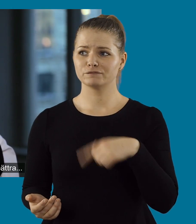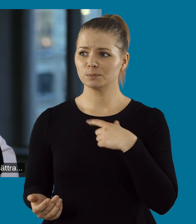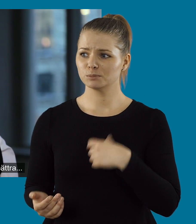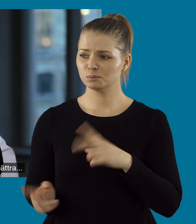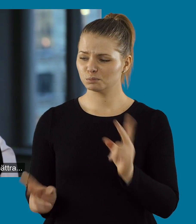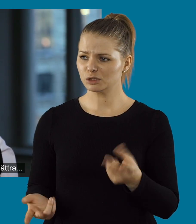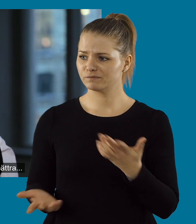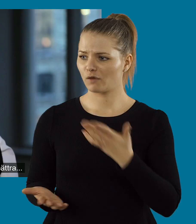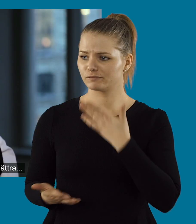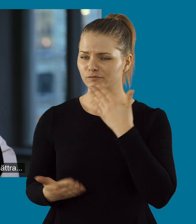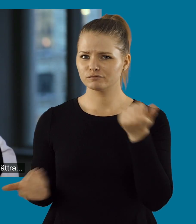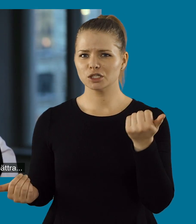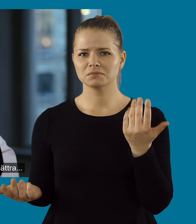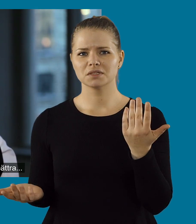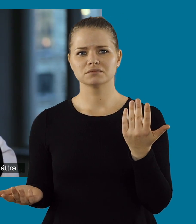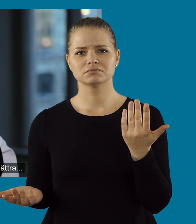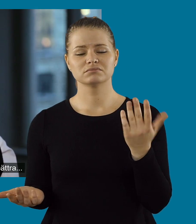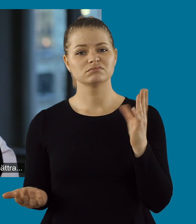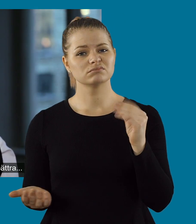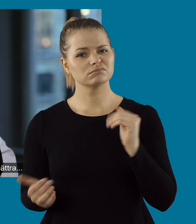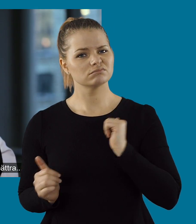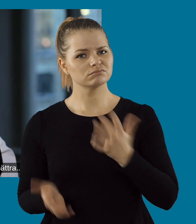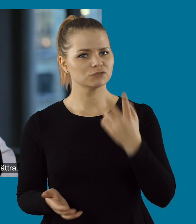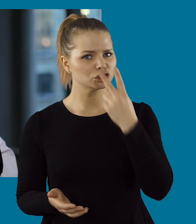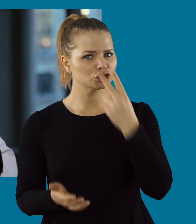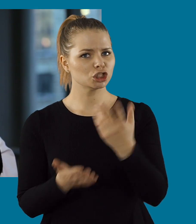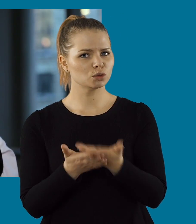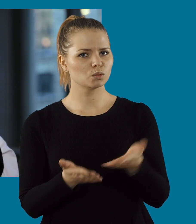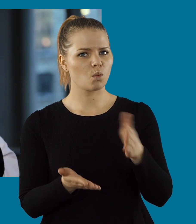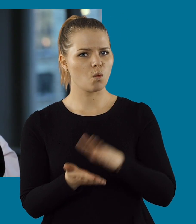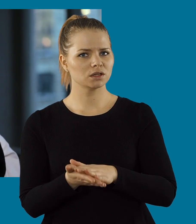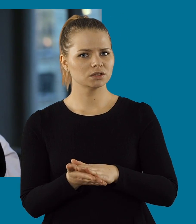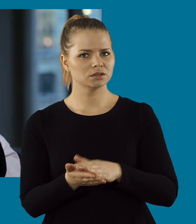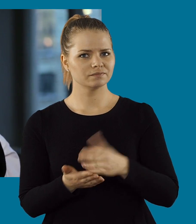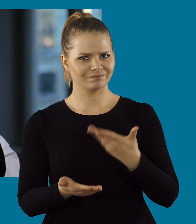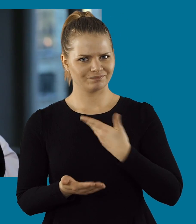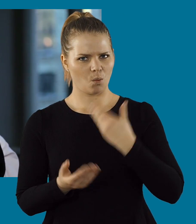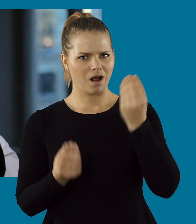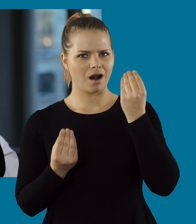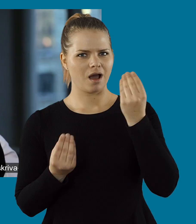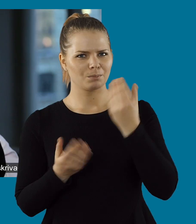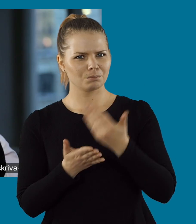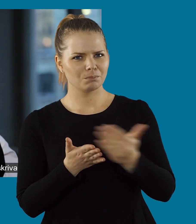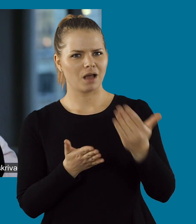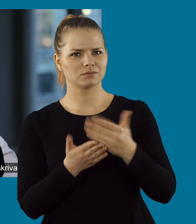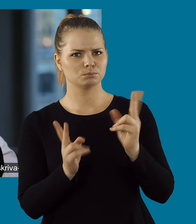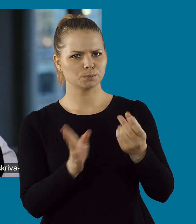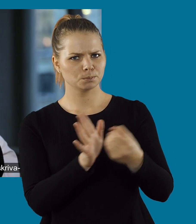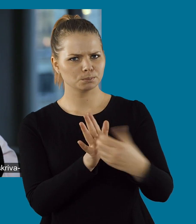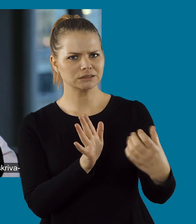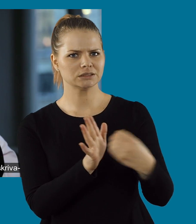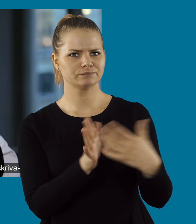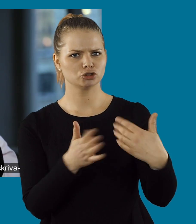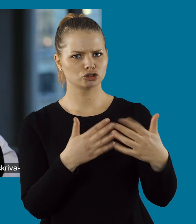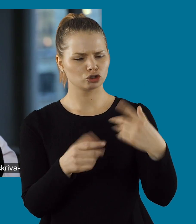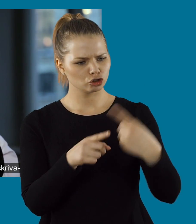bra för mig och förbättrat. Ja, det är definitivt sin tolkning igen. Att lära sig hur man ska